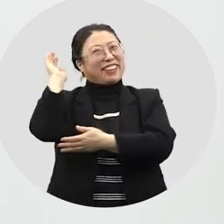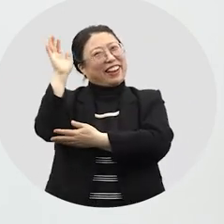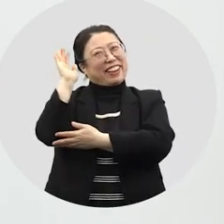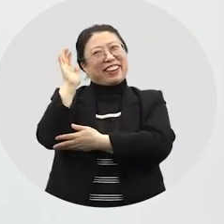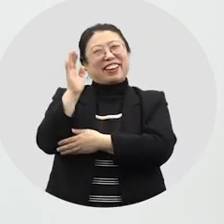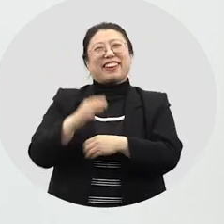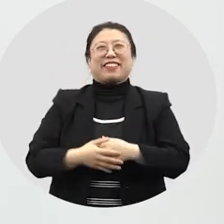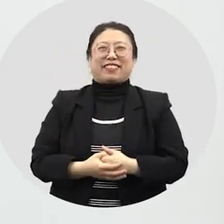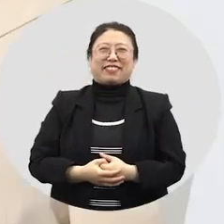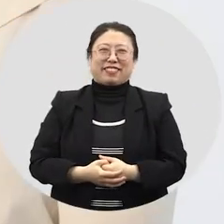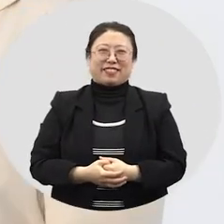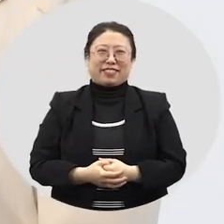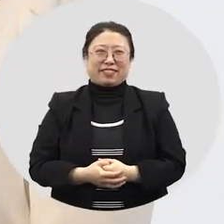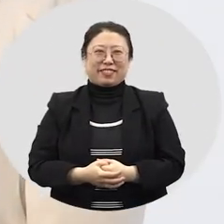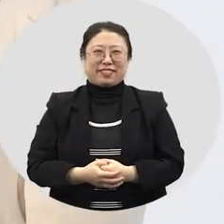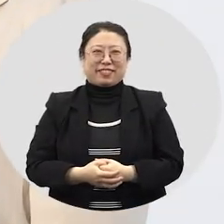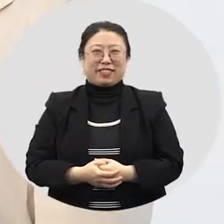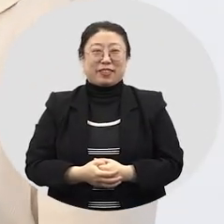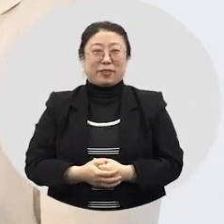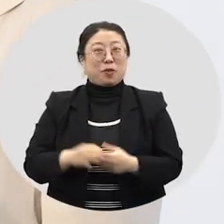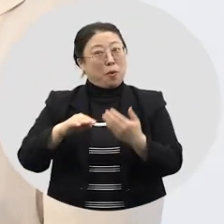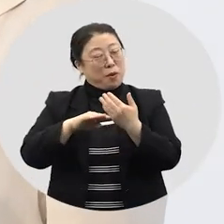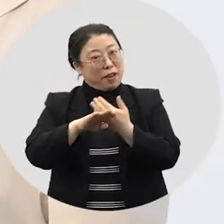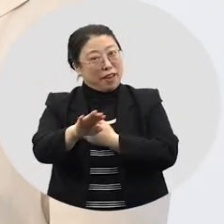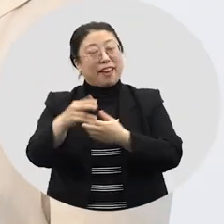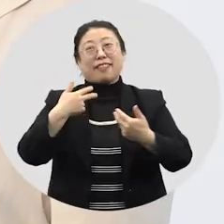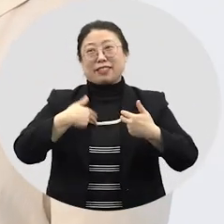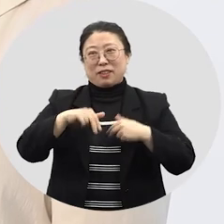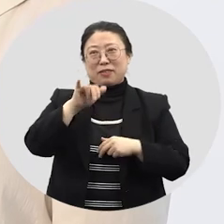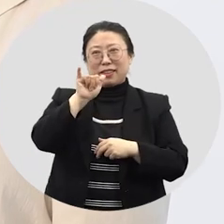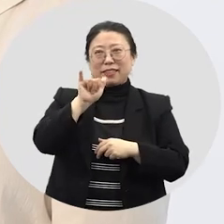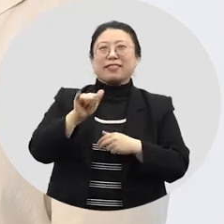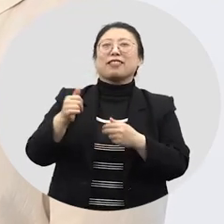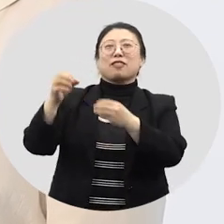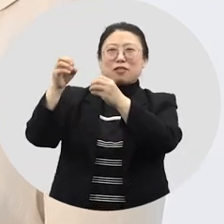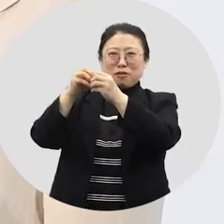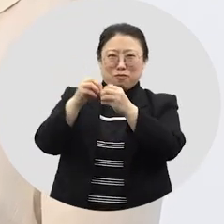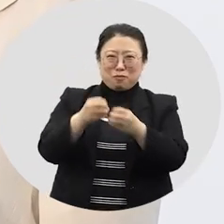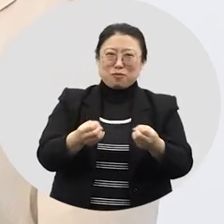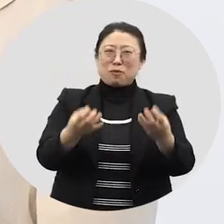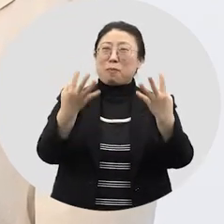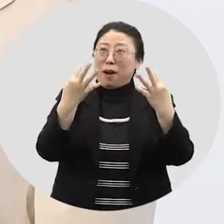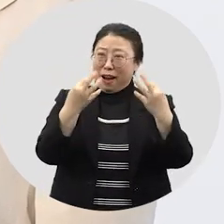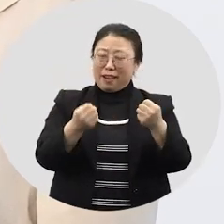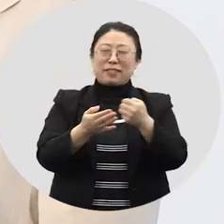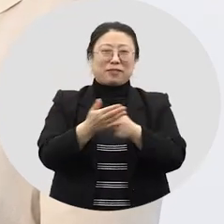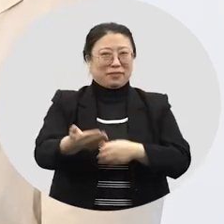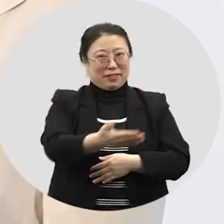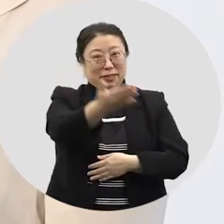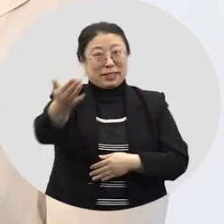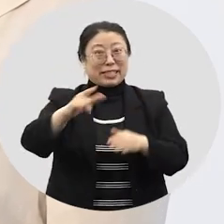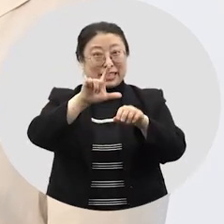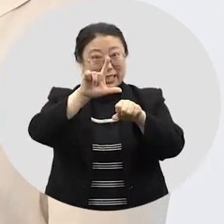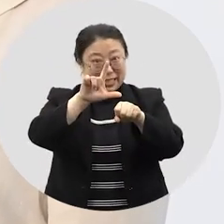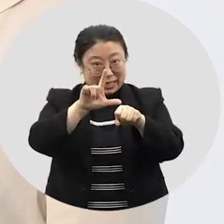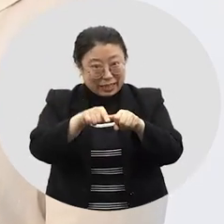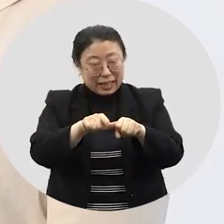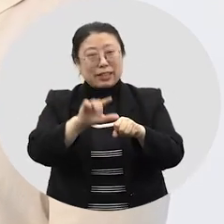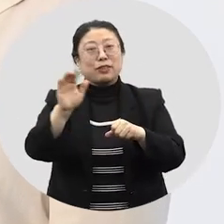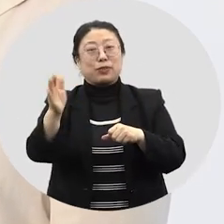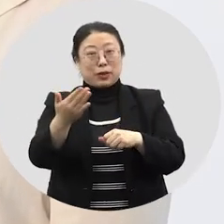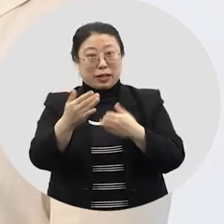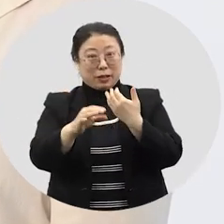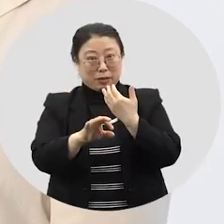이야기예요, 선생님! 이 밖에도 재미있는 세시풍속이 많으니 여러분들도 시간이 날 때 어떤